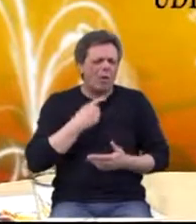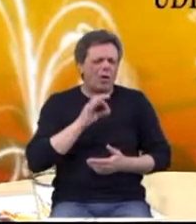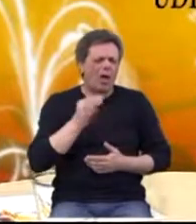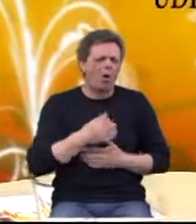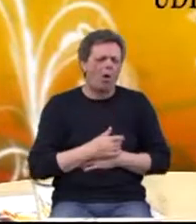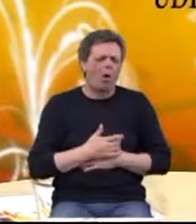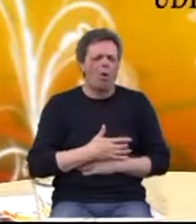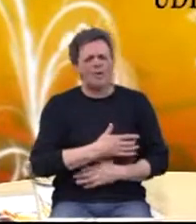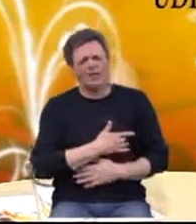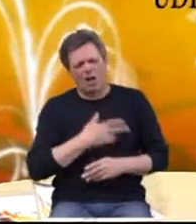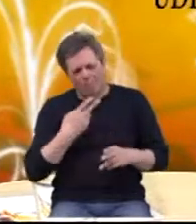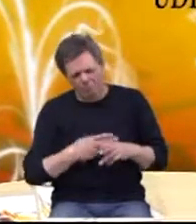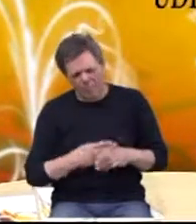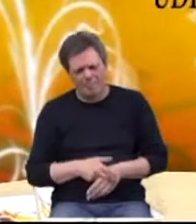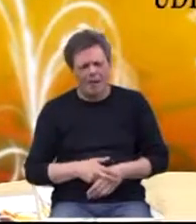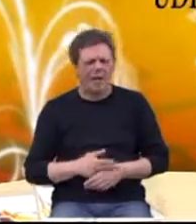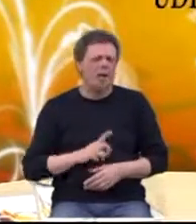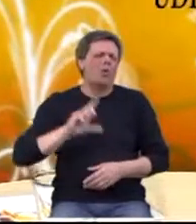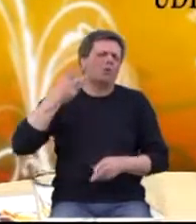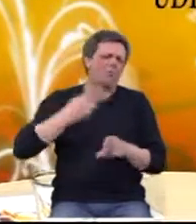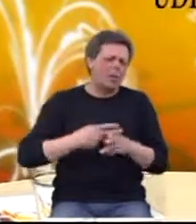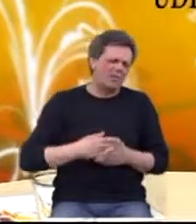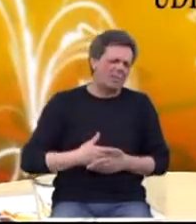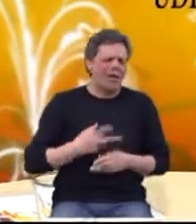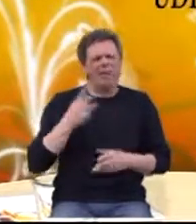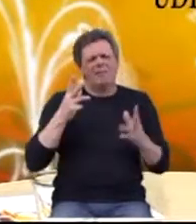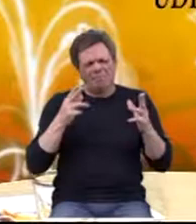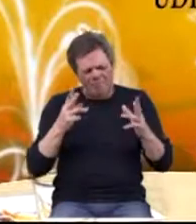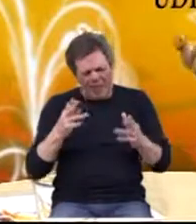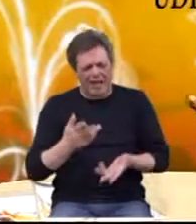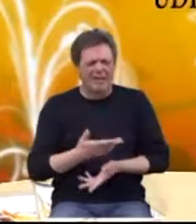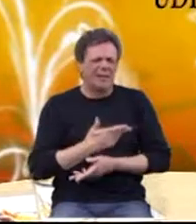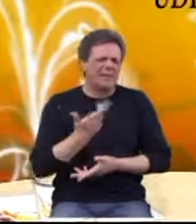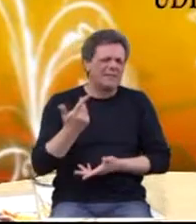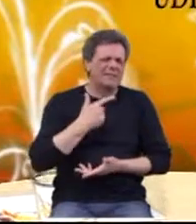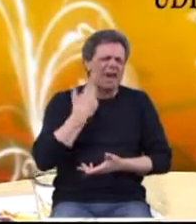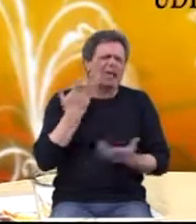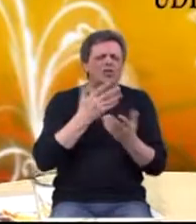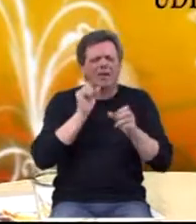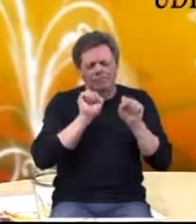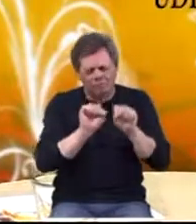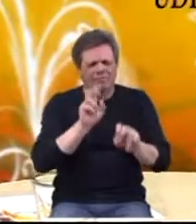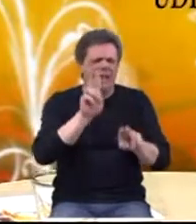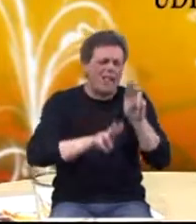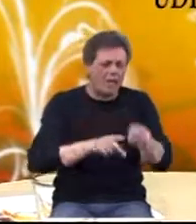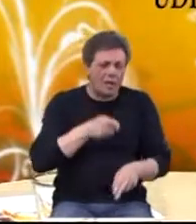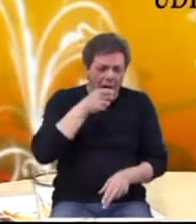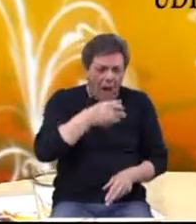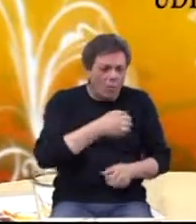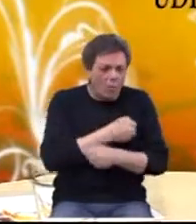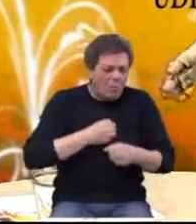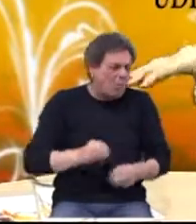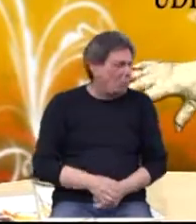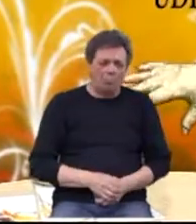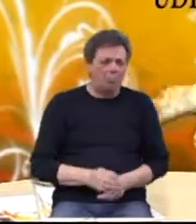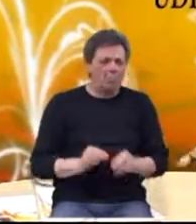kardiovaskularnim bolestima, o drugim bolestima, o malignim bolesti, sve kako će previniti, kada će liječiti. A tu debljinu, skoro